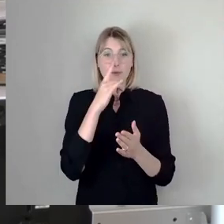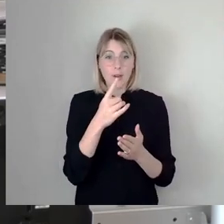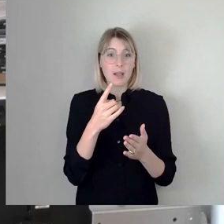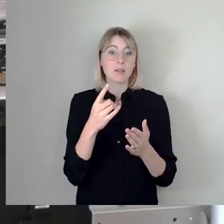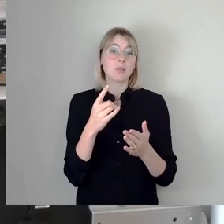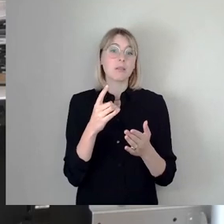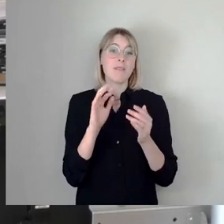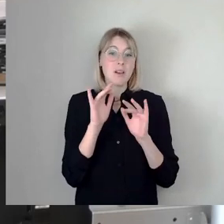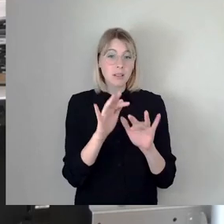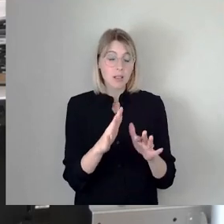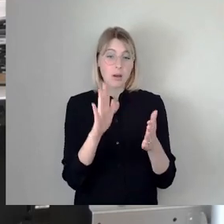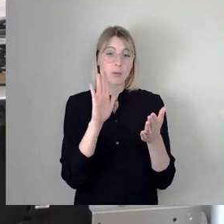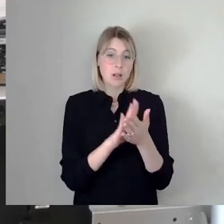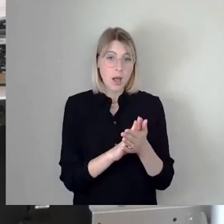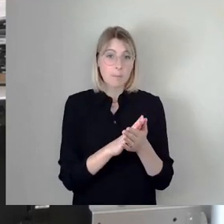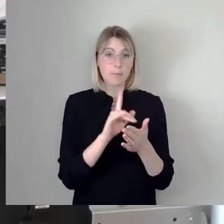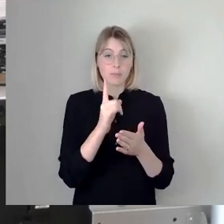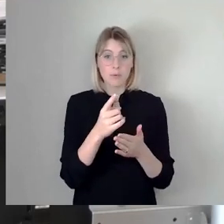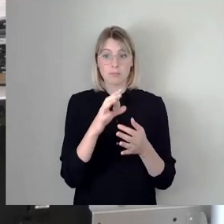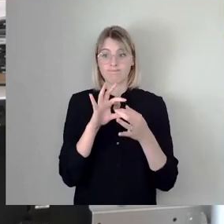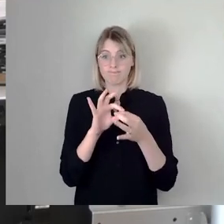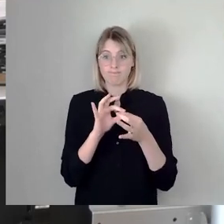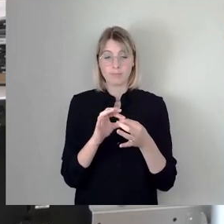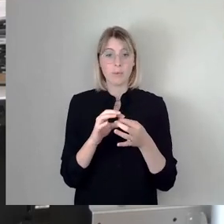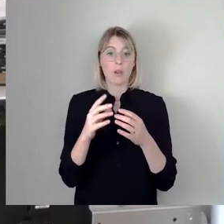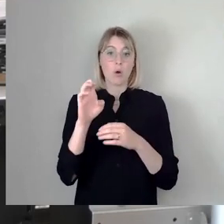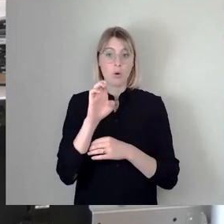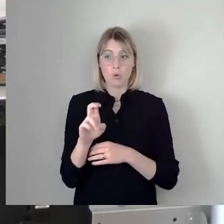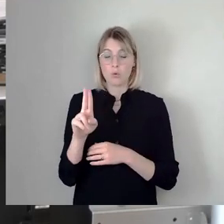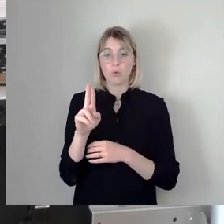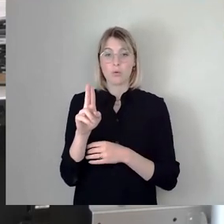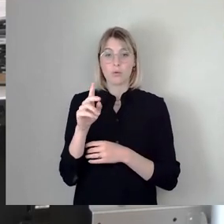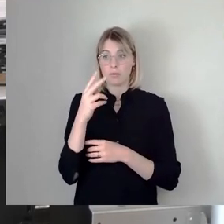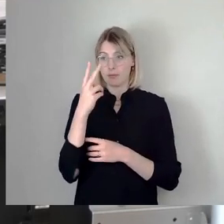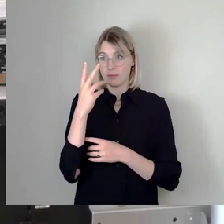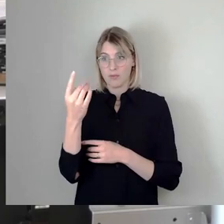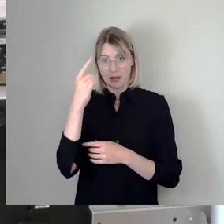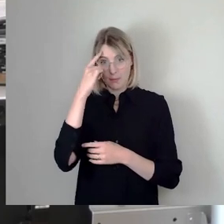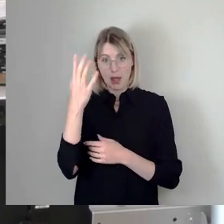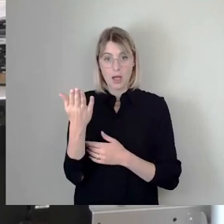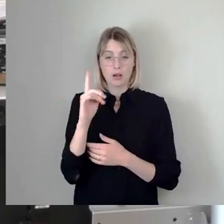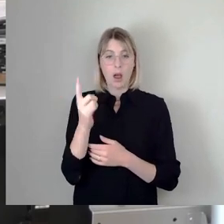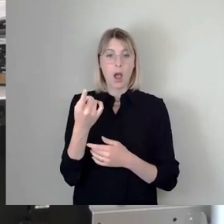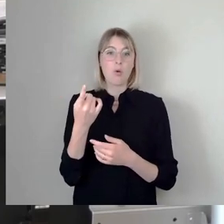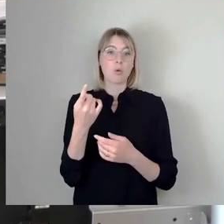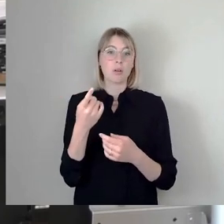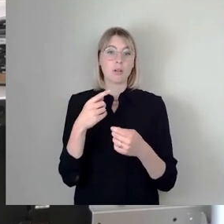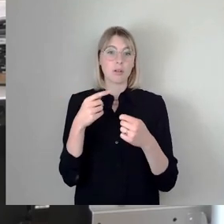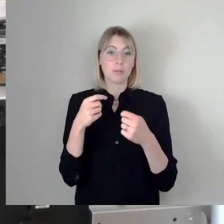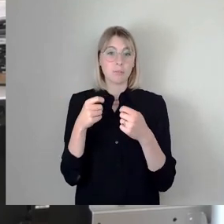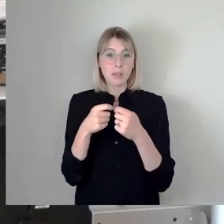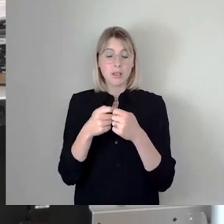mal daran, wie binden das der OB hier ansieht. Und natürlich auch, wie binden das die beschworenen